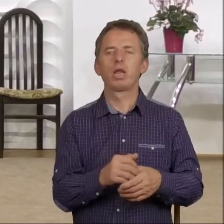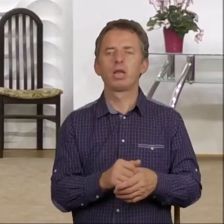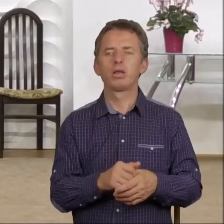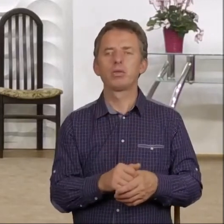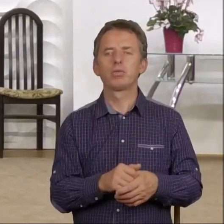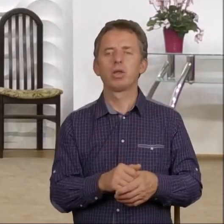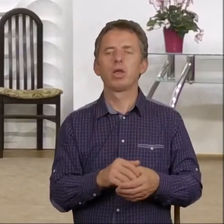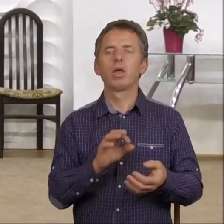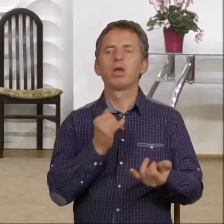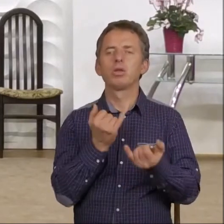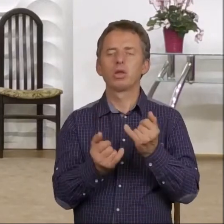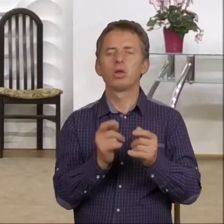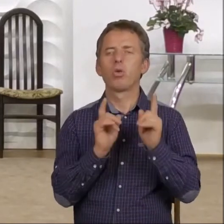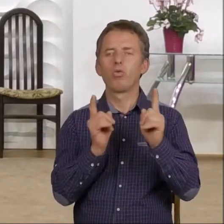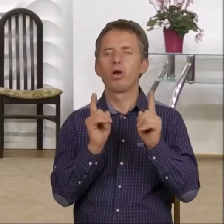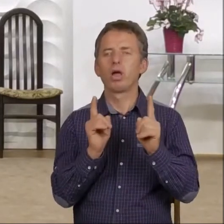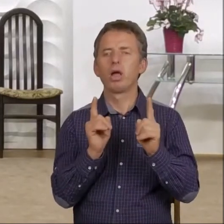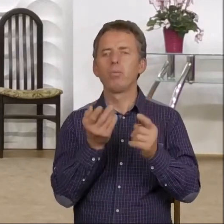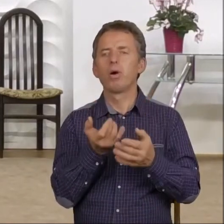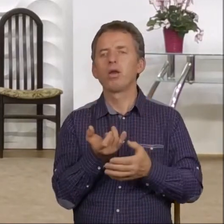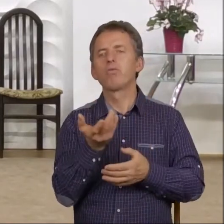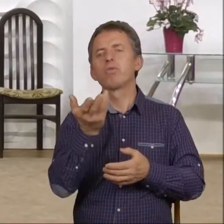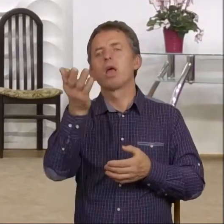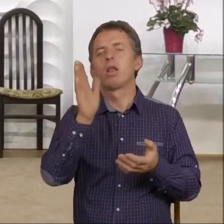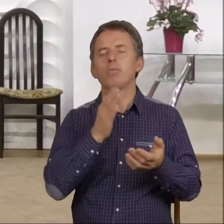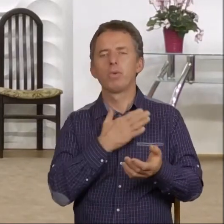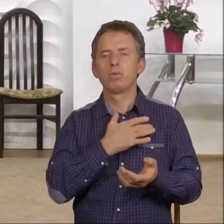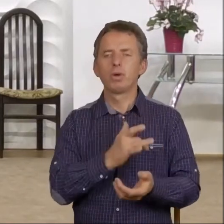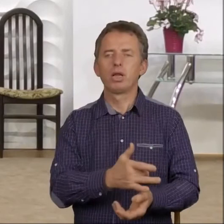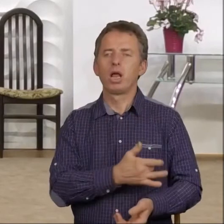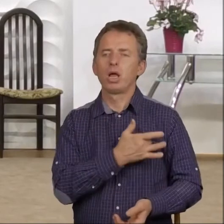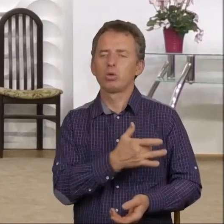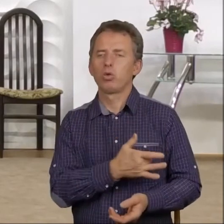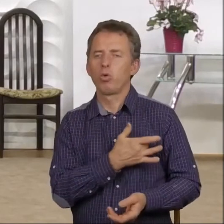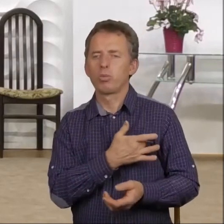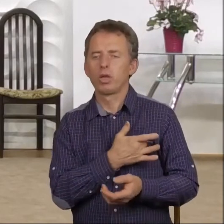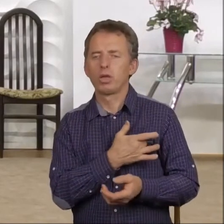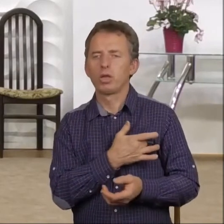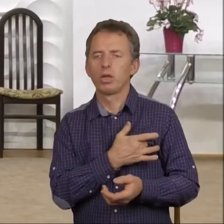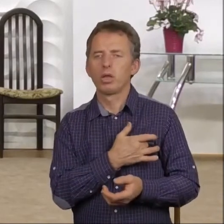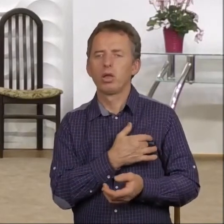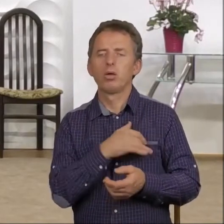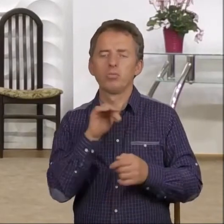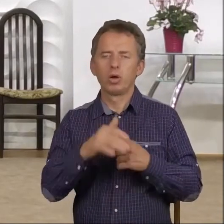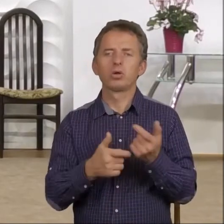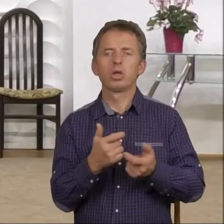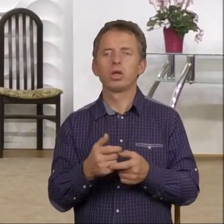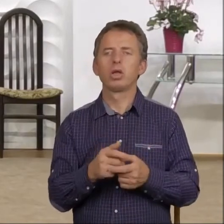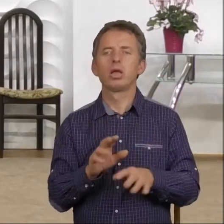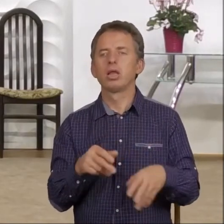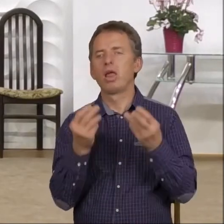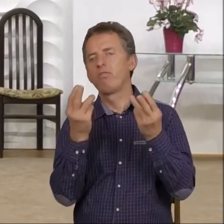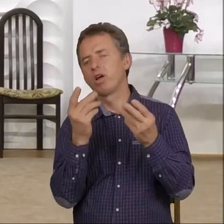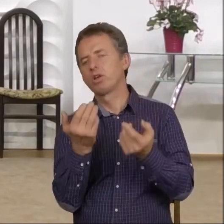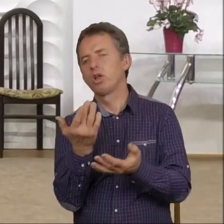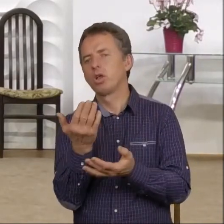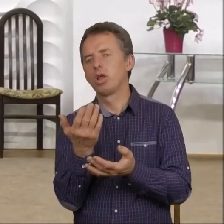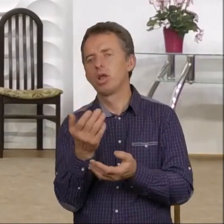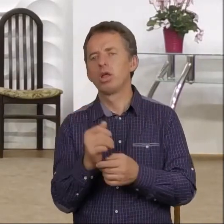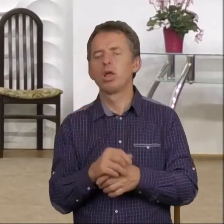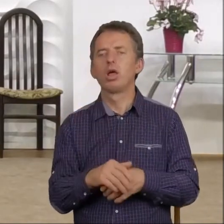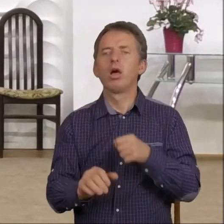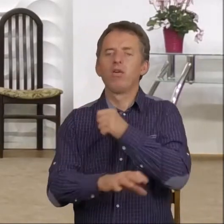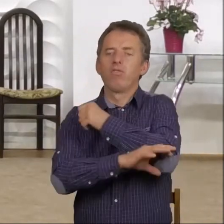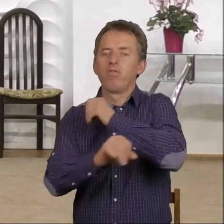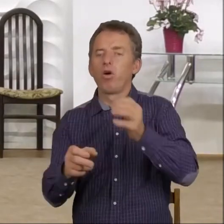Nawet jeśli uważamy, że bardzo wiele mamy na sumieniu, zgoda, no to już, nieważne ile, czy worek